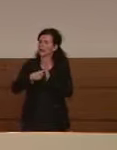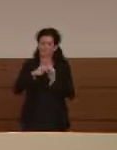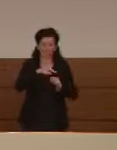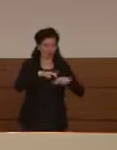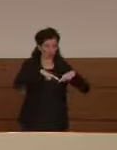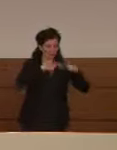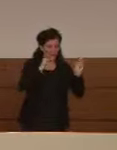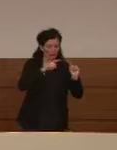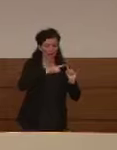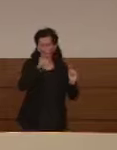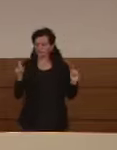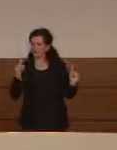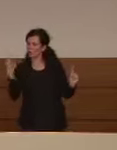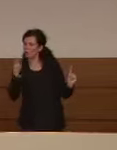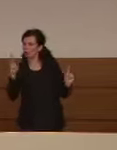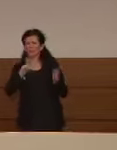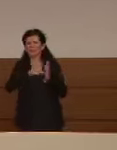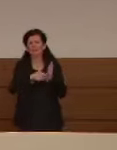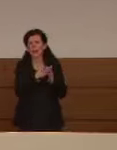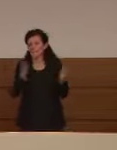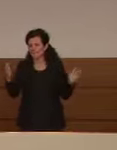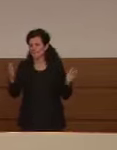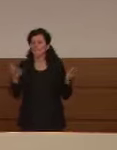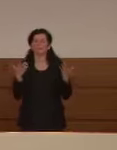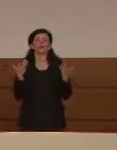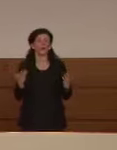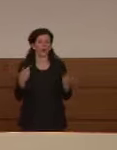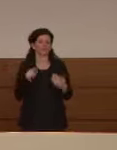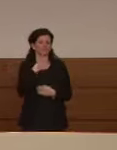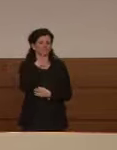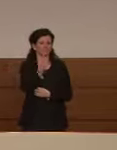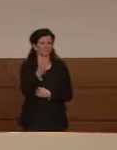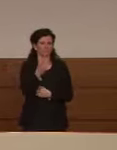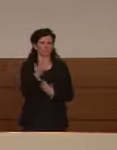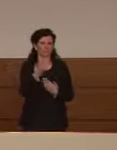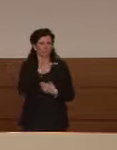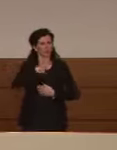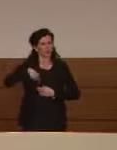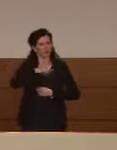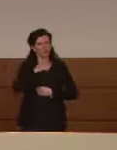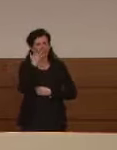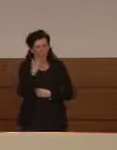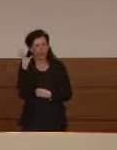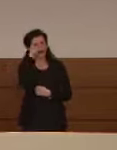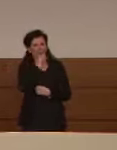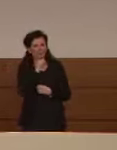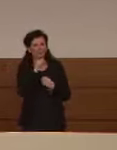allora io le dico abbiamo stiamo cercando di modellizzarlo